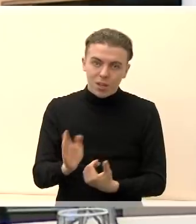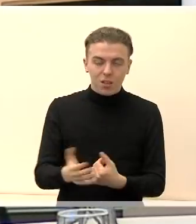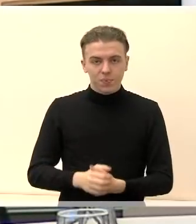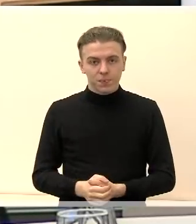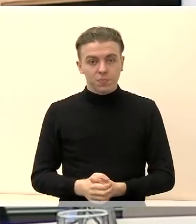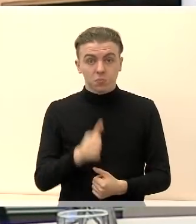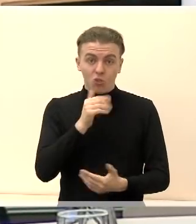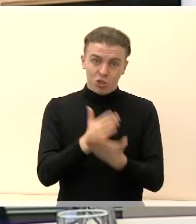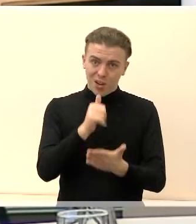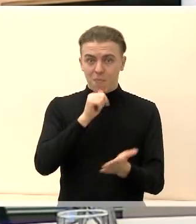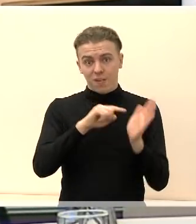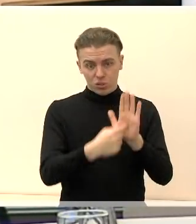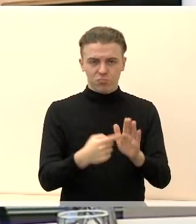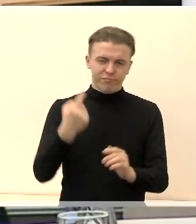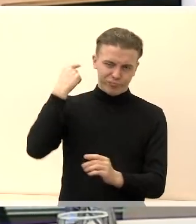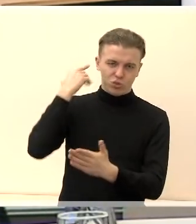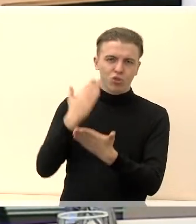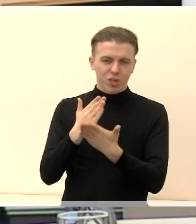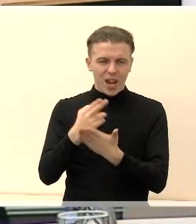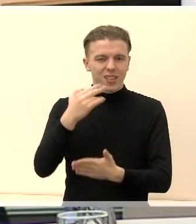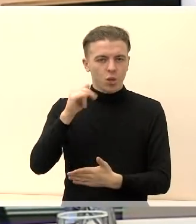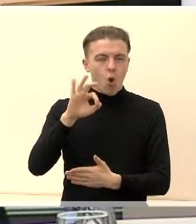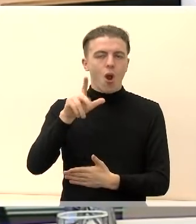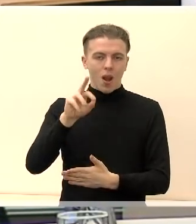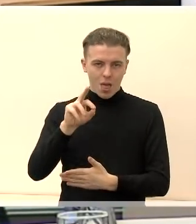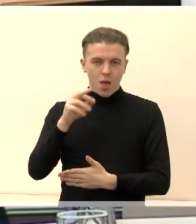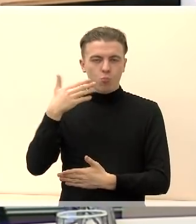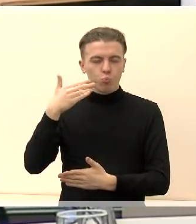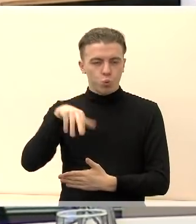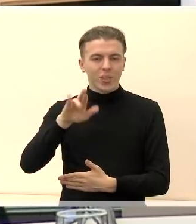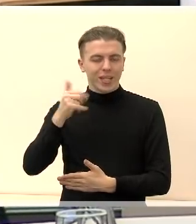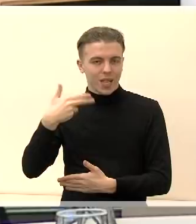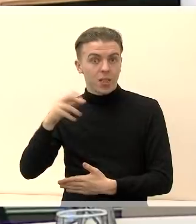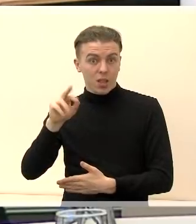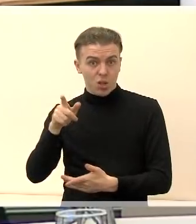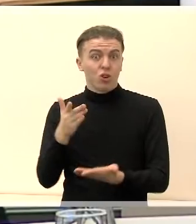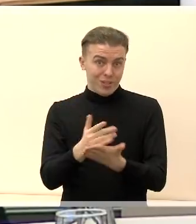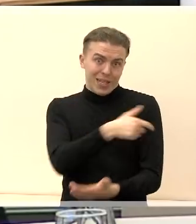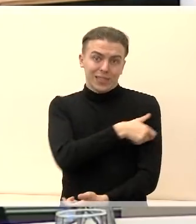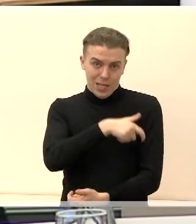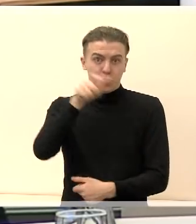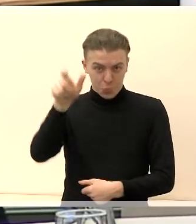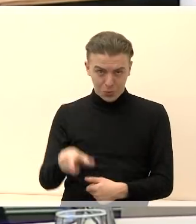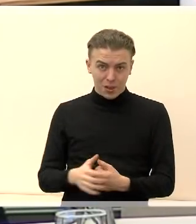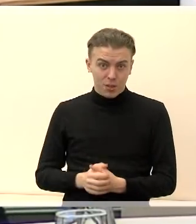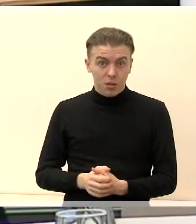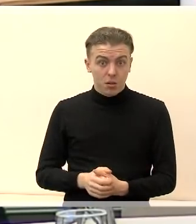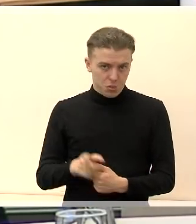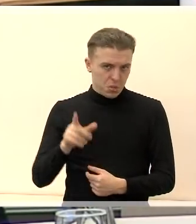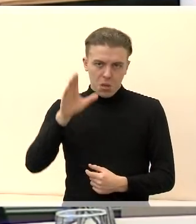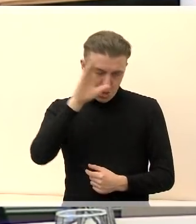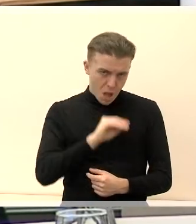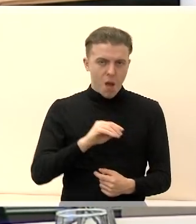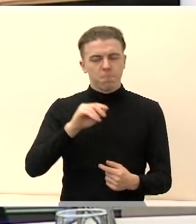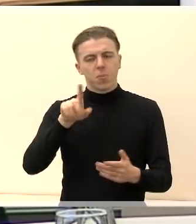už mano nugaro sėdį mano kolegėjai Nijoli Mūrinėni, kuri taip pat yra senūnaitė, bet jinai puikiai sprendžia visus